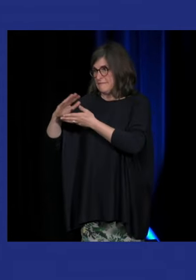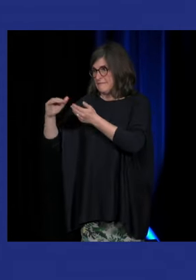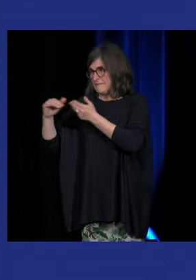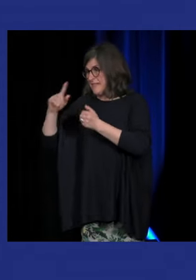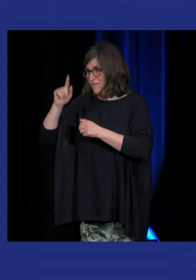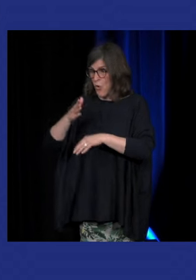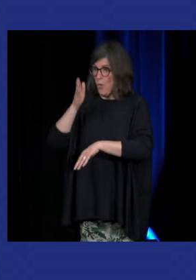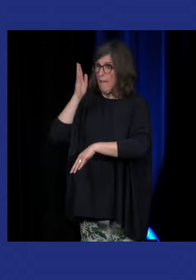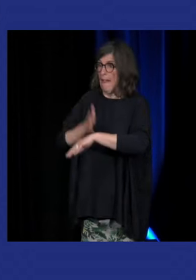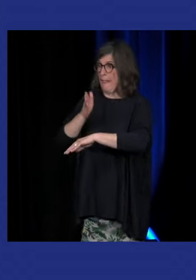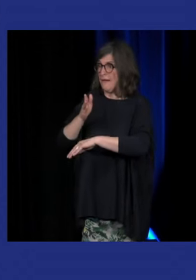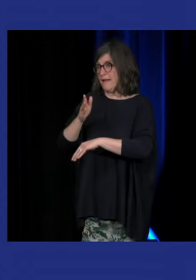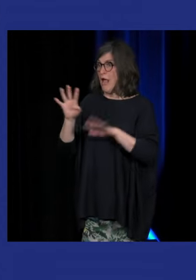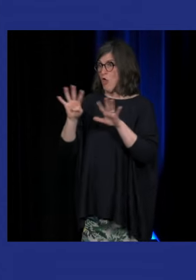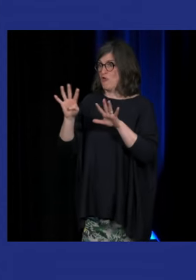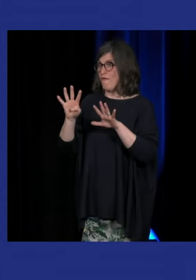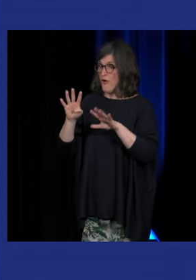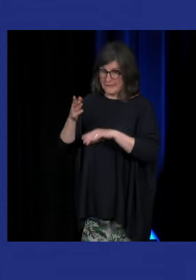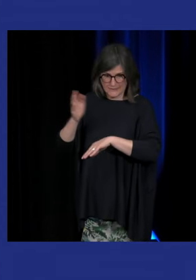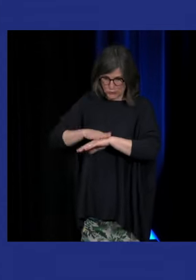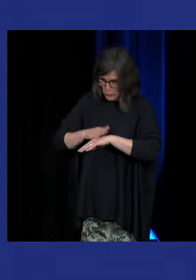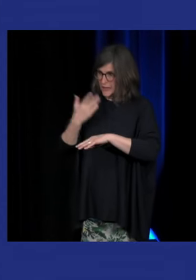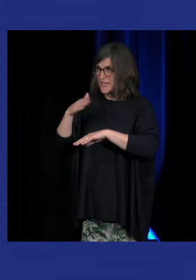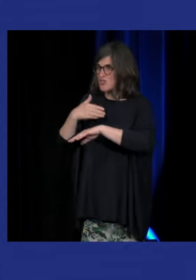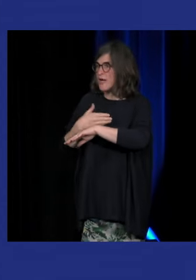être finie à 21h on a déjà dépassé donc